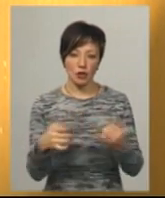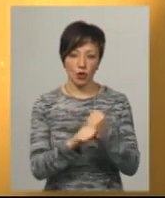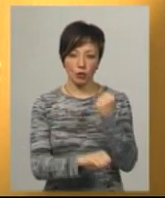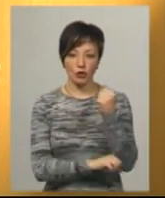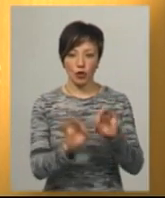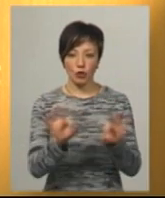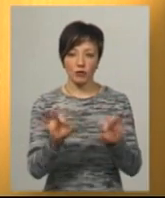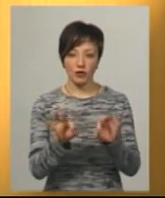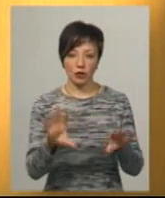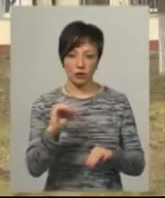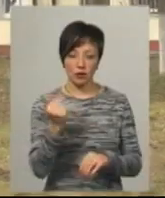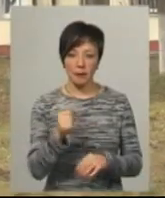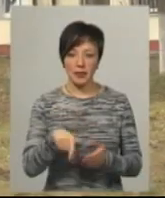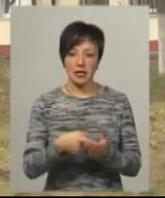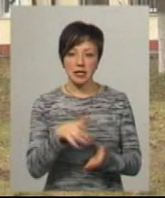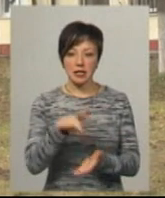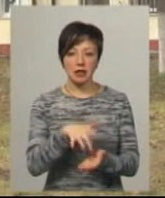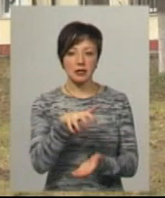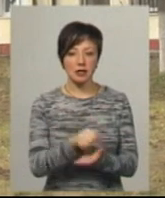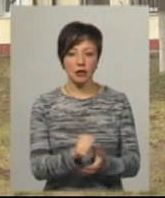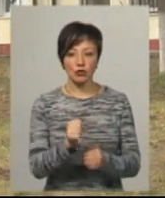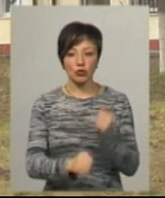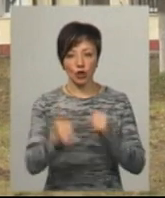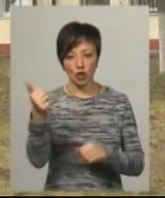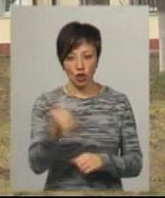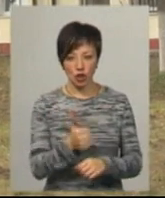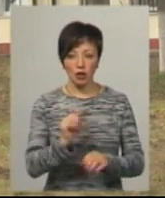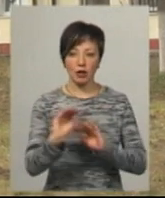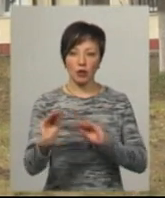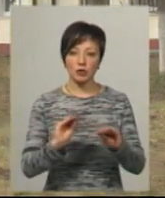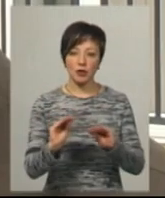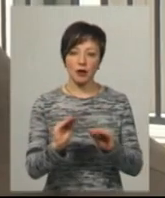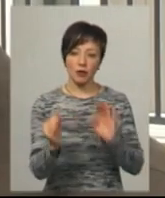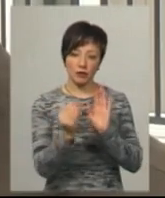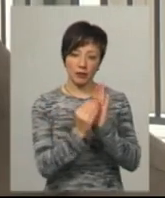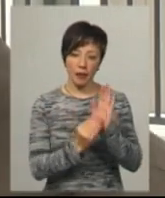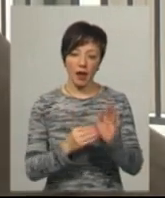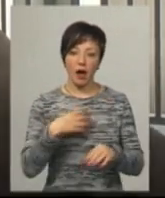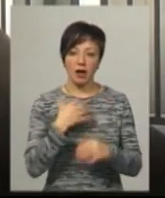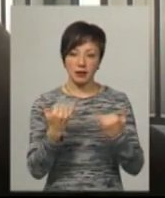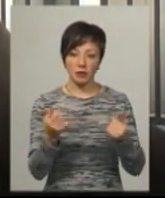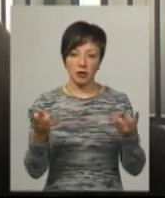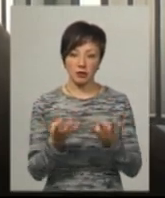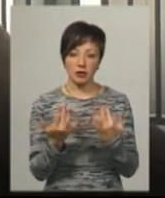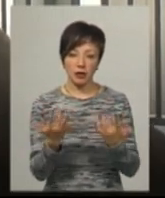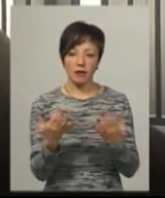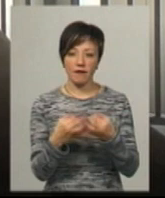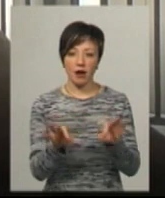розповідає Олександр. Каже, міський центр зайнятості щотижня розміщує актуальні вакансії. Сказали мені люди, що тут є